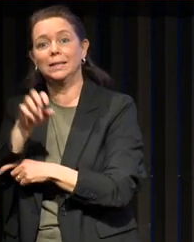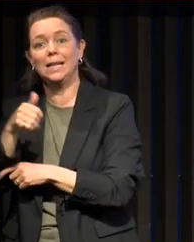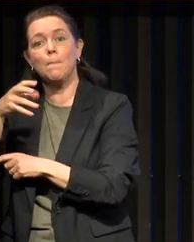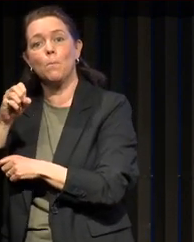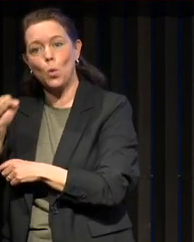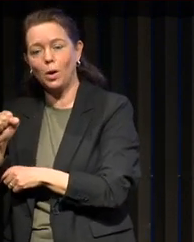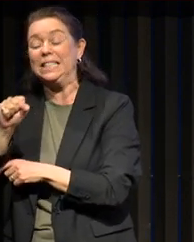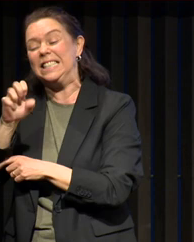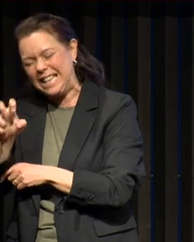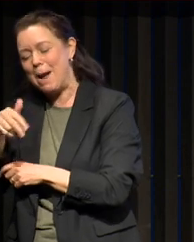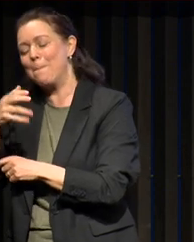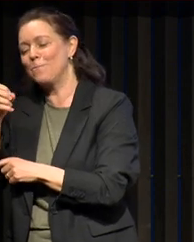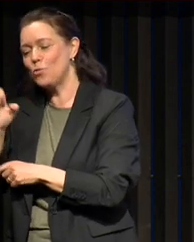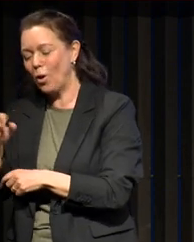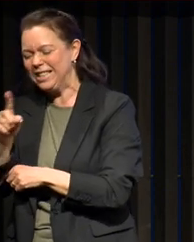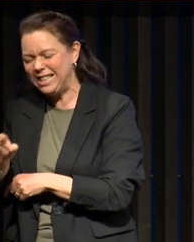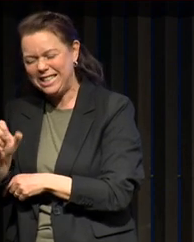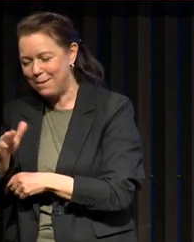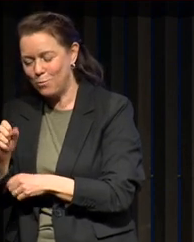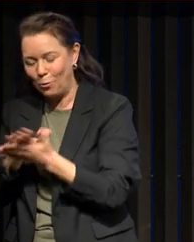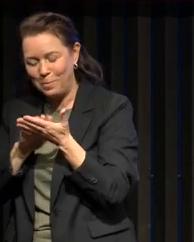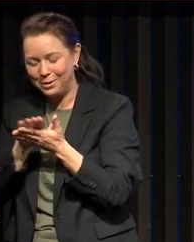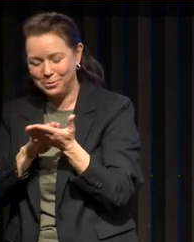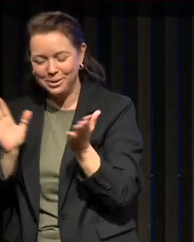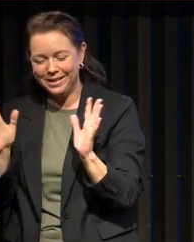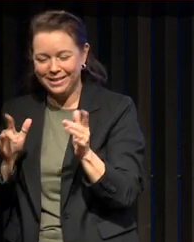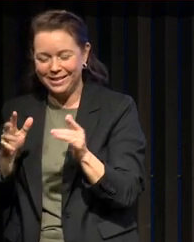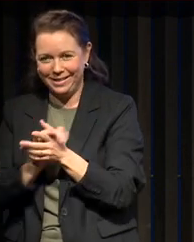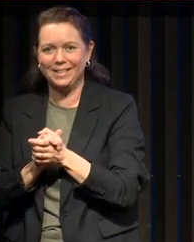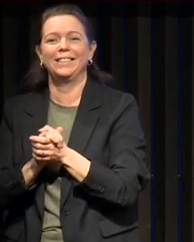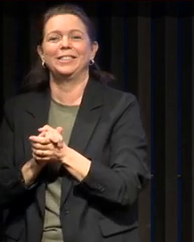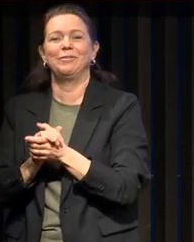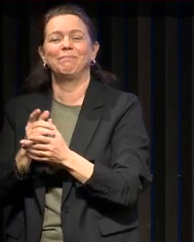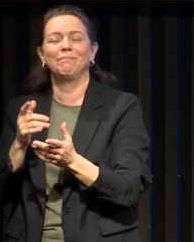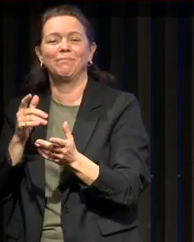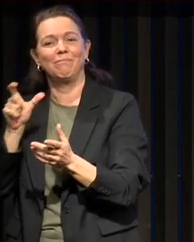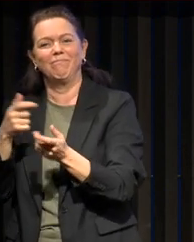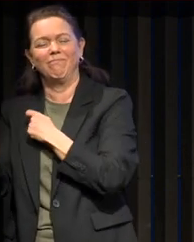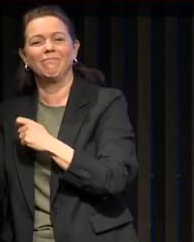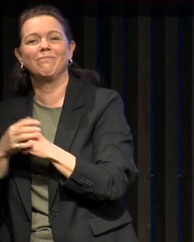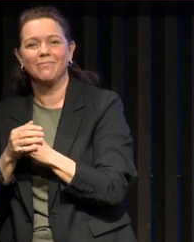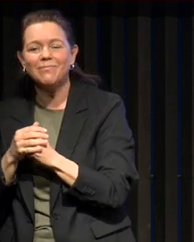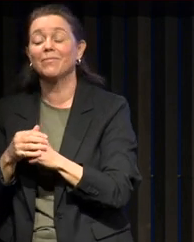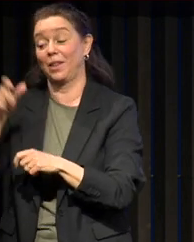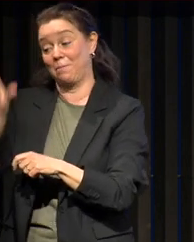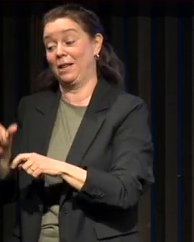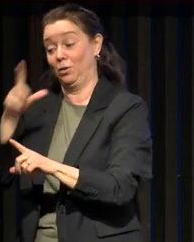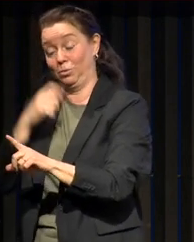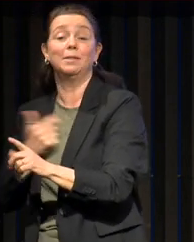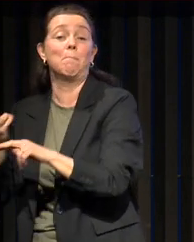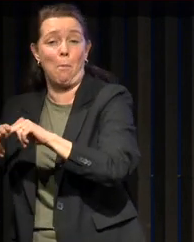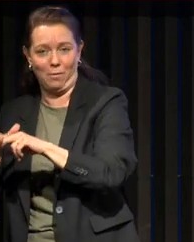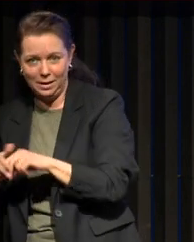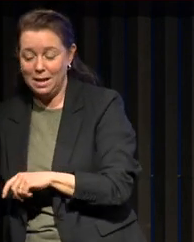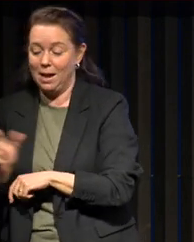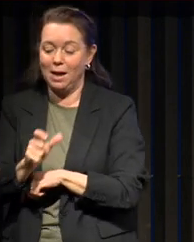est décédé, c'est Ablod Brown